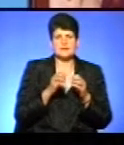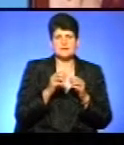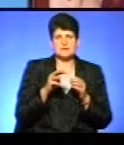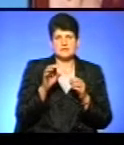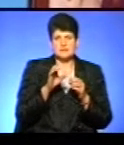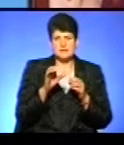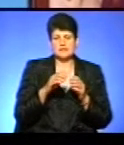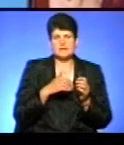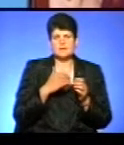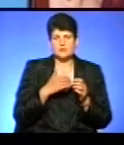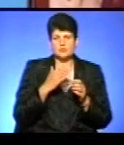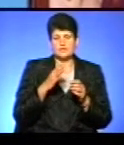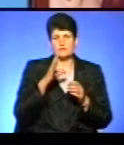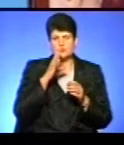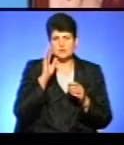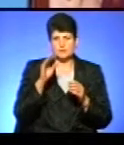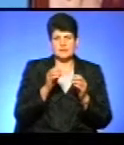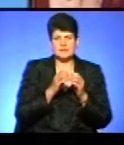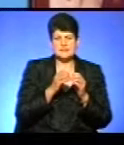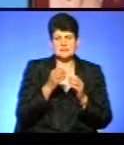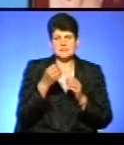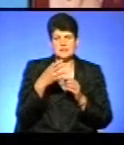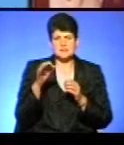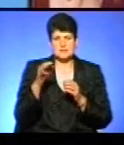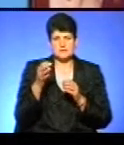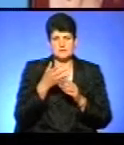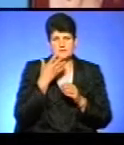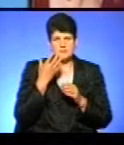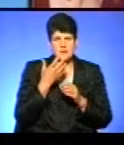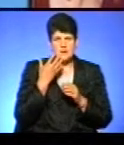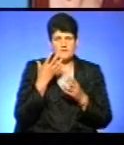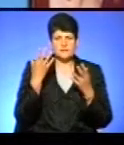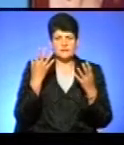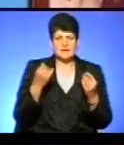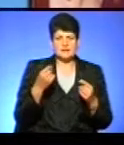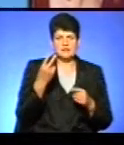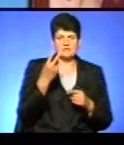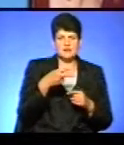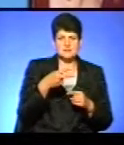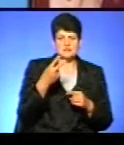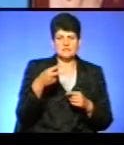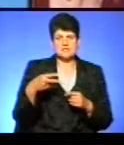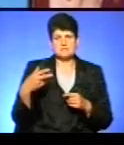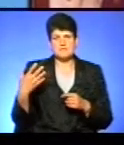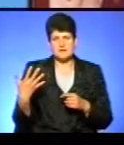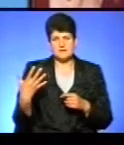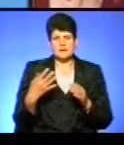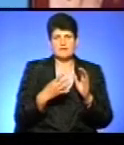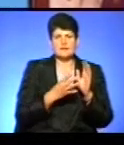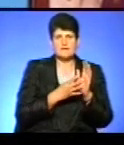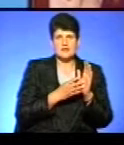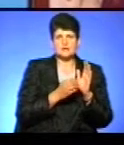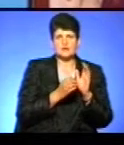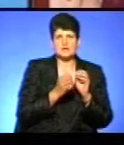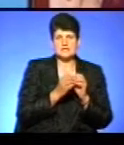Температура повітря вночі становитиме 10-15 градусів тепла. Денна – 20-25. 9-10